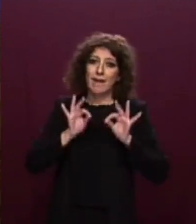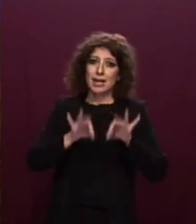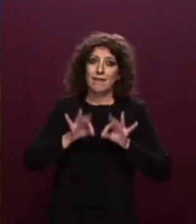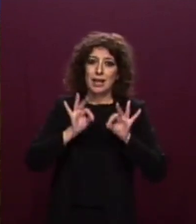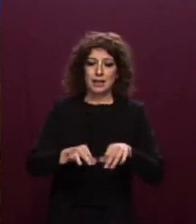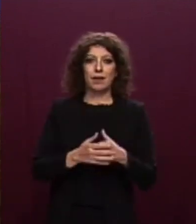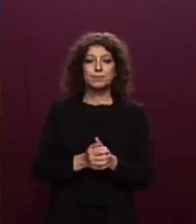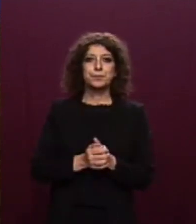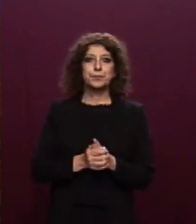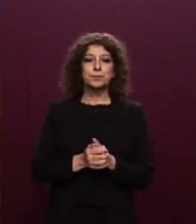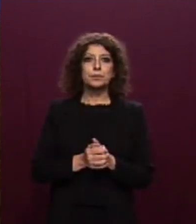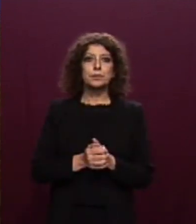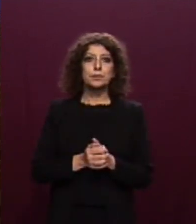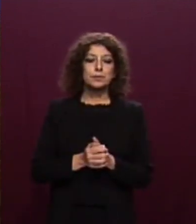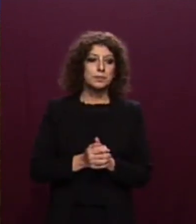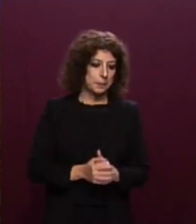Il cosiddetto